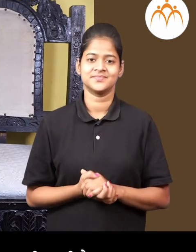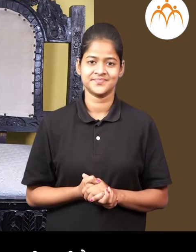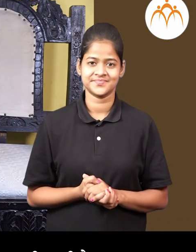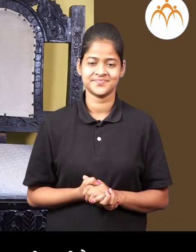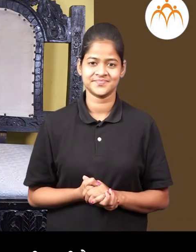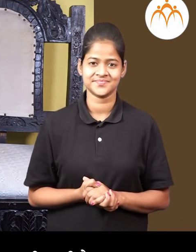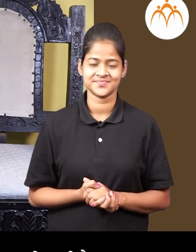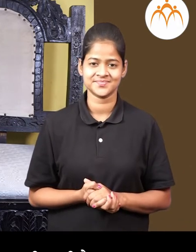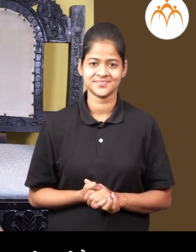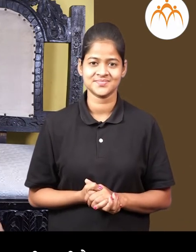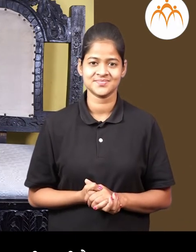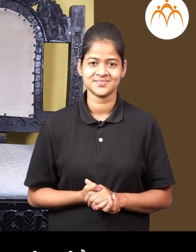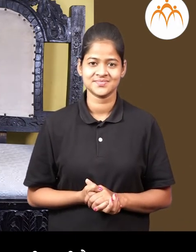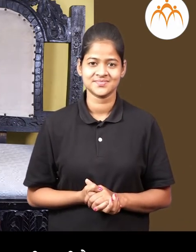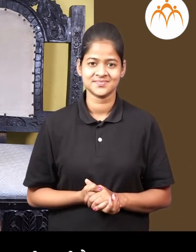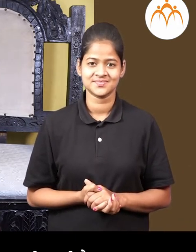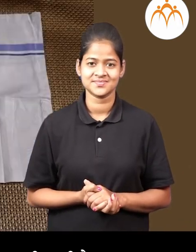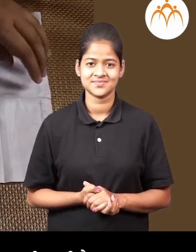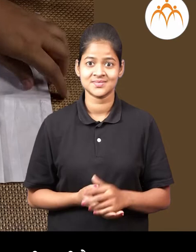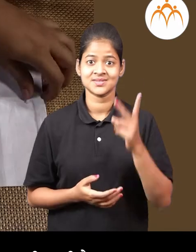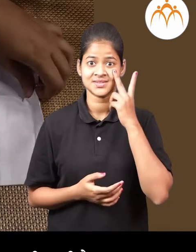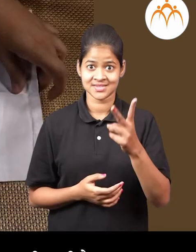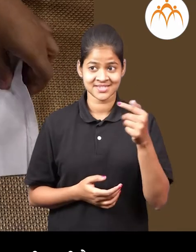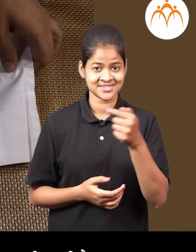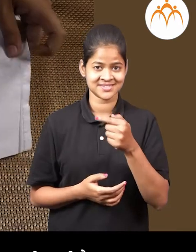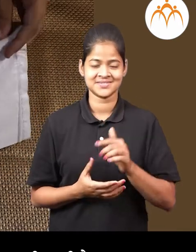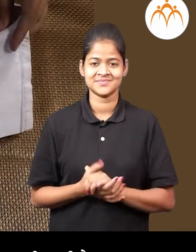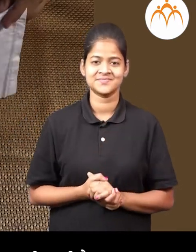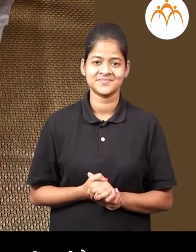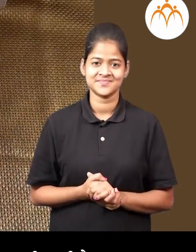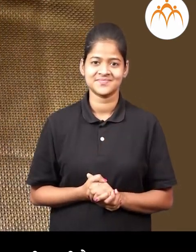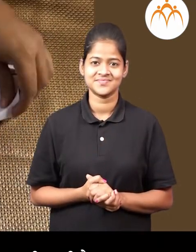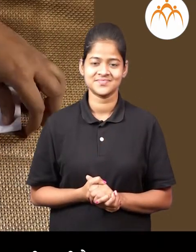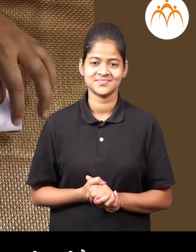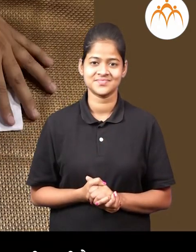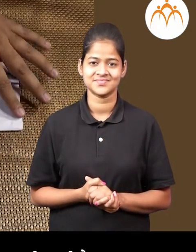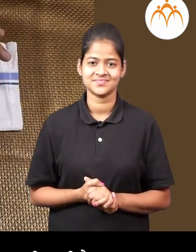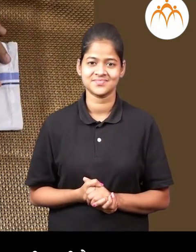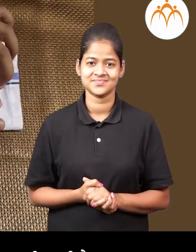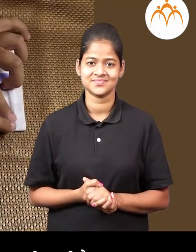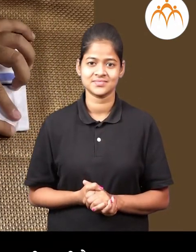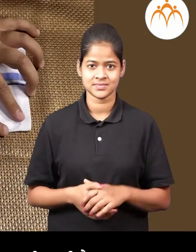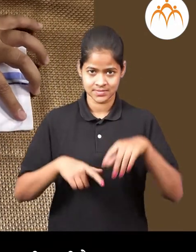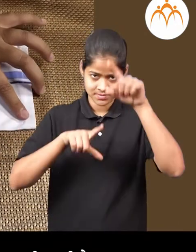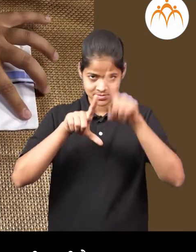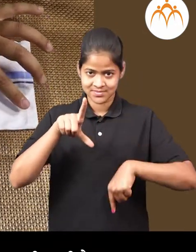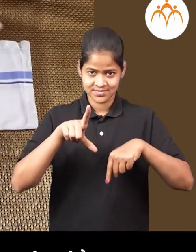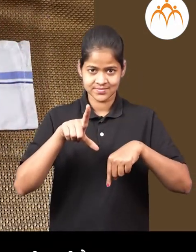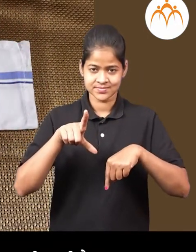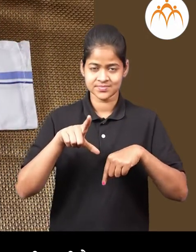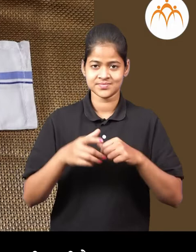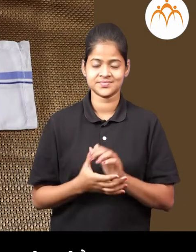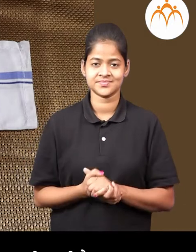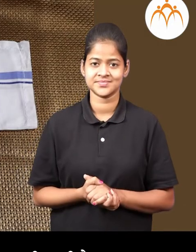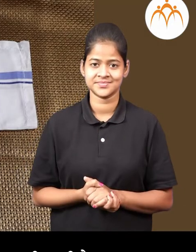हारुमाल आता हा आसा दुमडला तर ही उभी रेशा